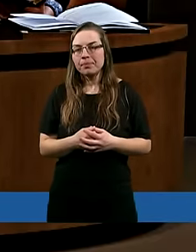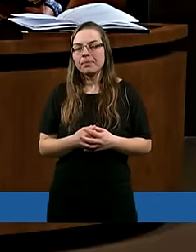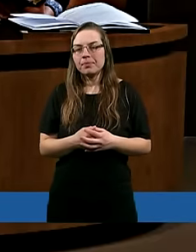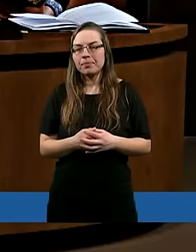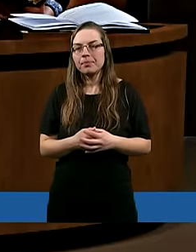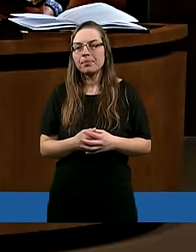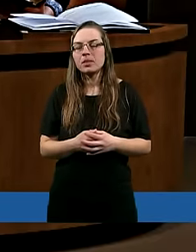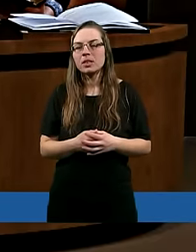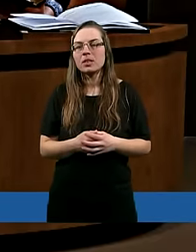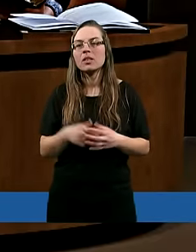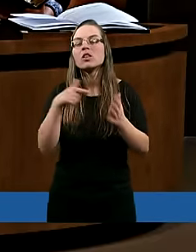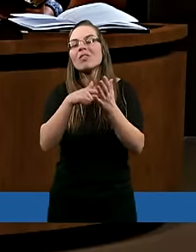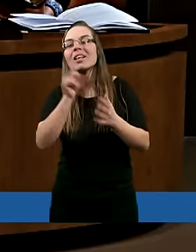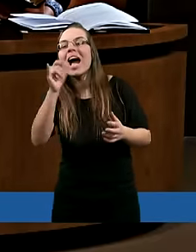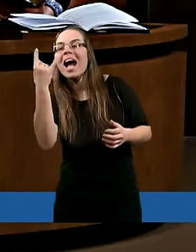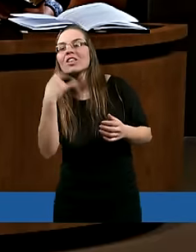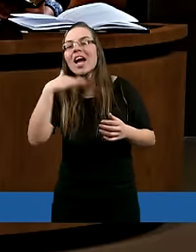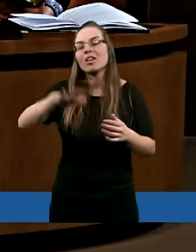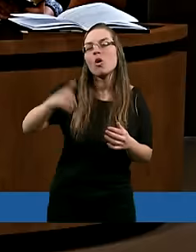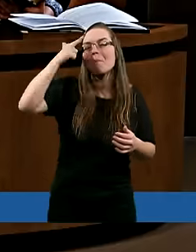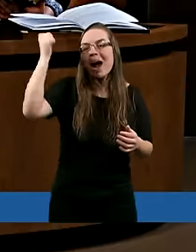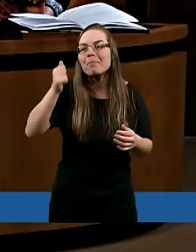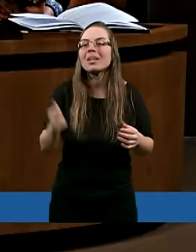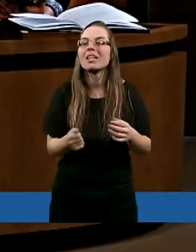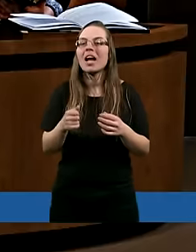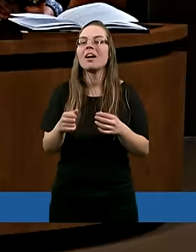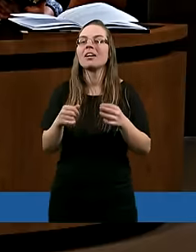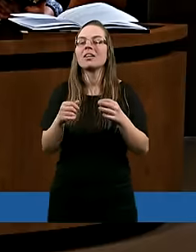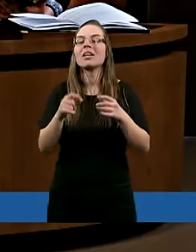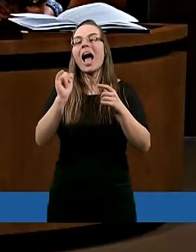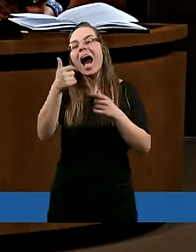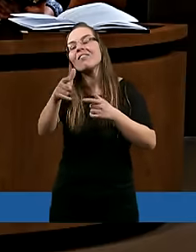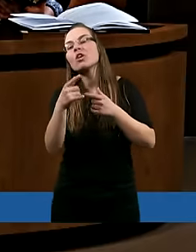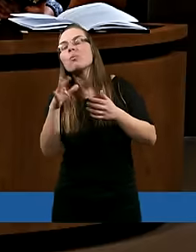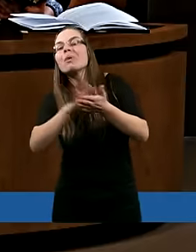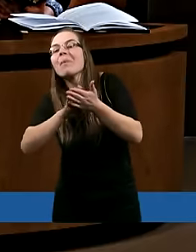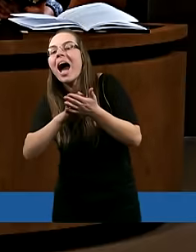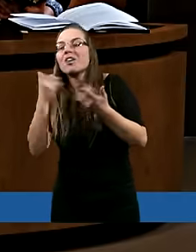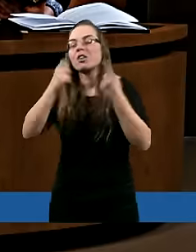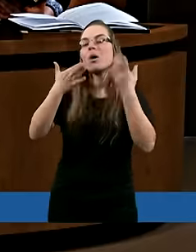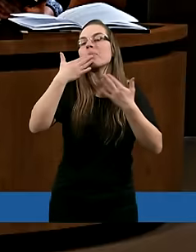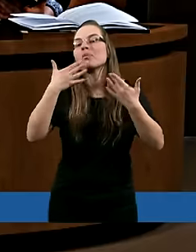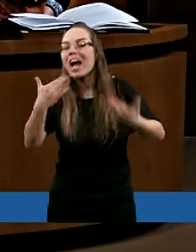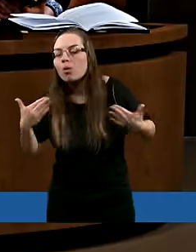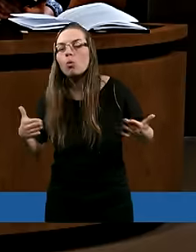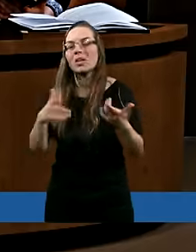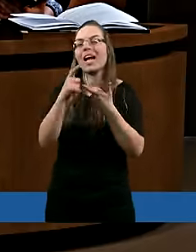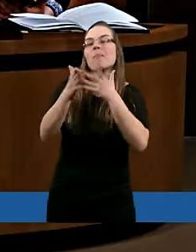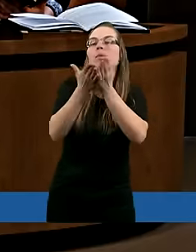I takie właśnie jeszcze, jak dziecko pamiętam, te trzy magiczne słówka. Przepraszam. Dziękuję.